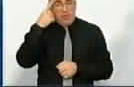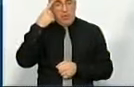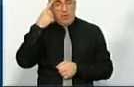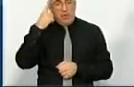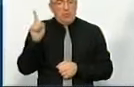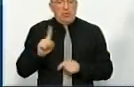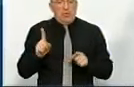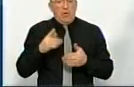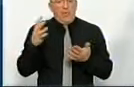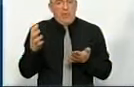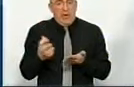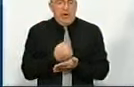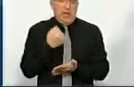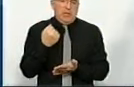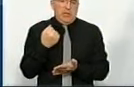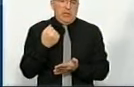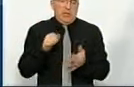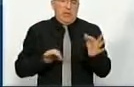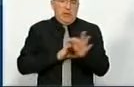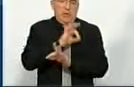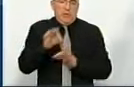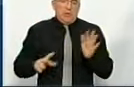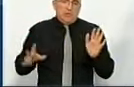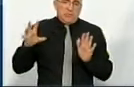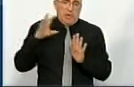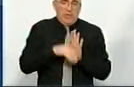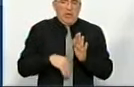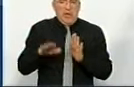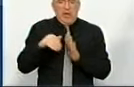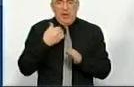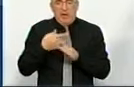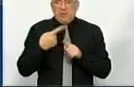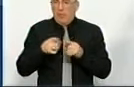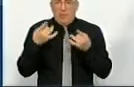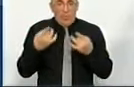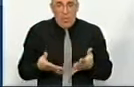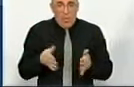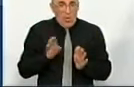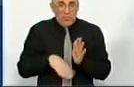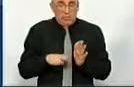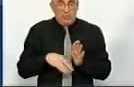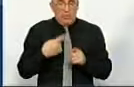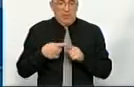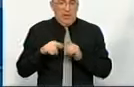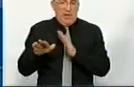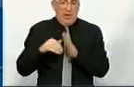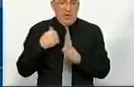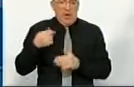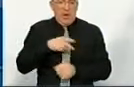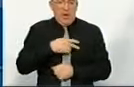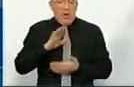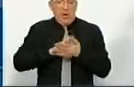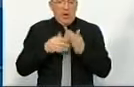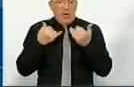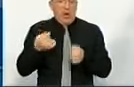що виграти проєкт і злучити кредит, це дуже просто. Тільки, дивіться, така кредитна грантова угода